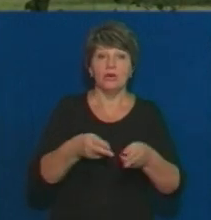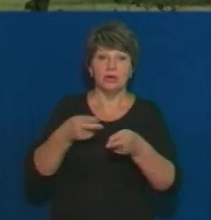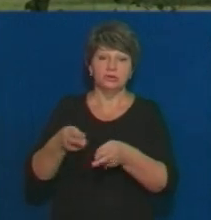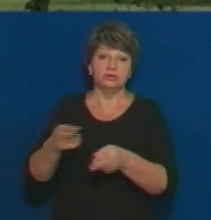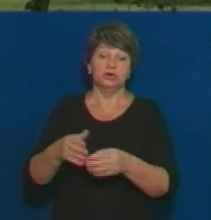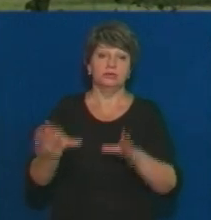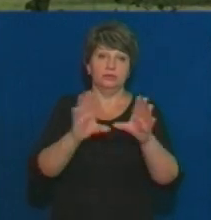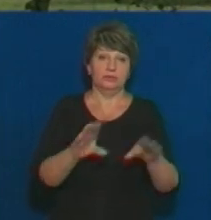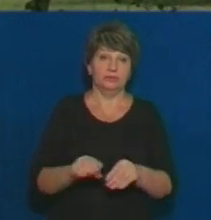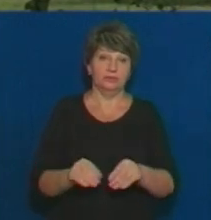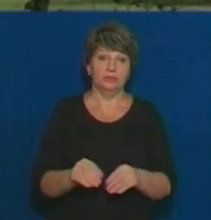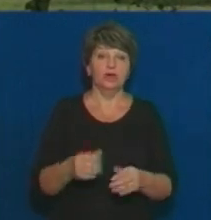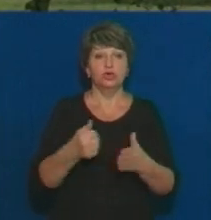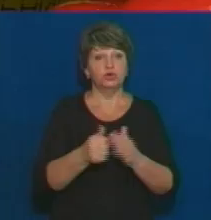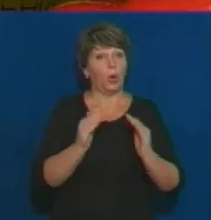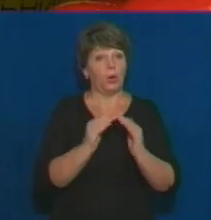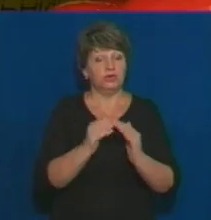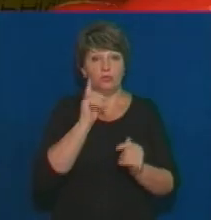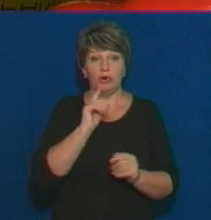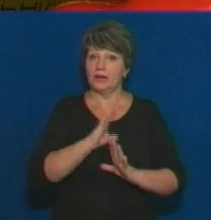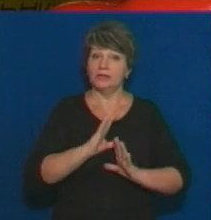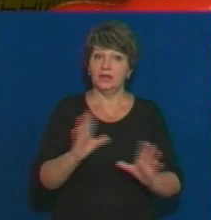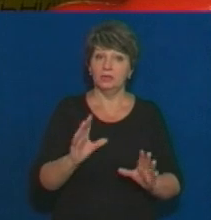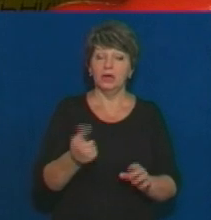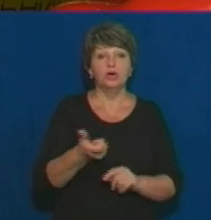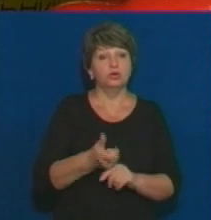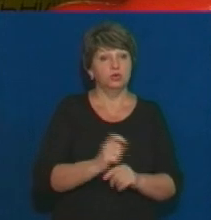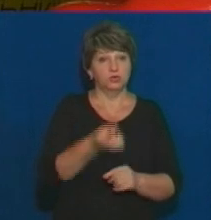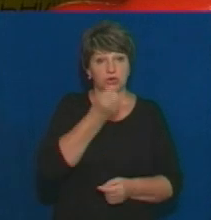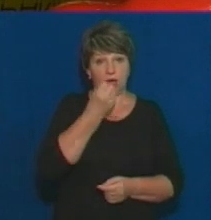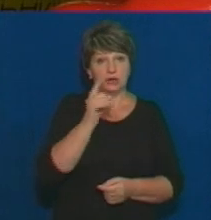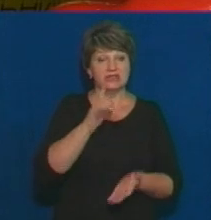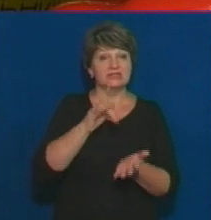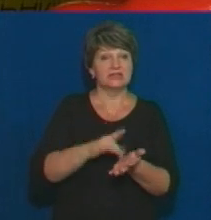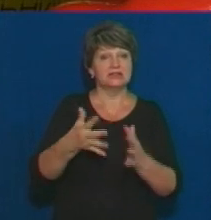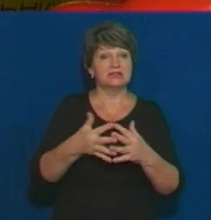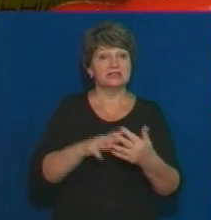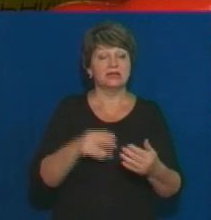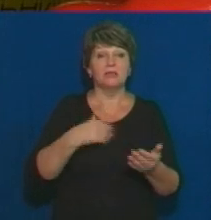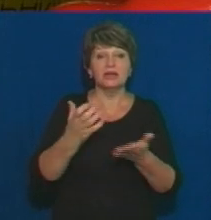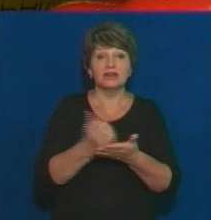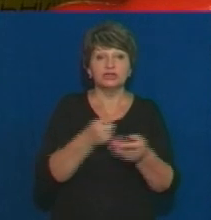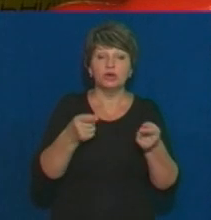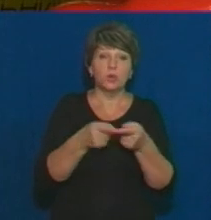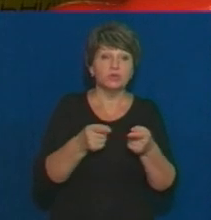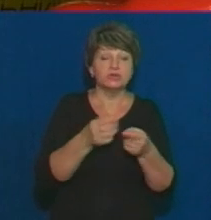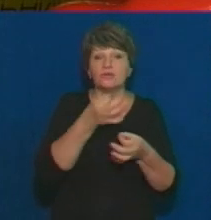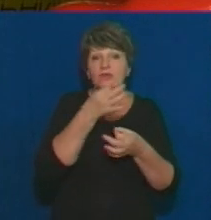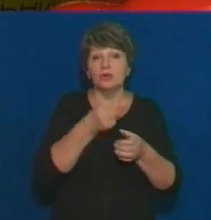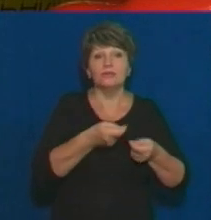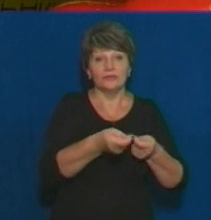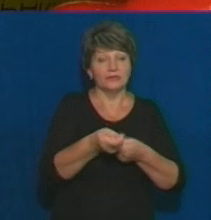слава Богу, і дабе Бог, щоб не виїжджали до хотів. Дуже добре, що в центрі села, ми в будь-який куточок села можемо заїхати.